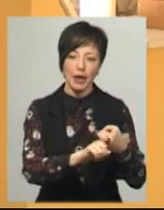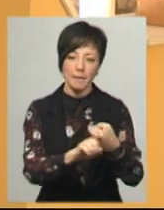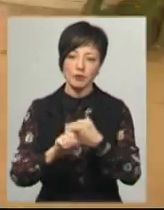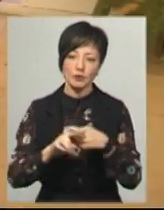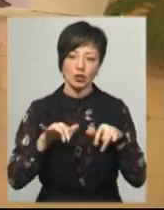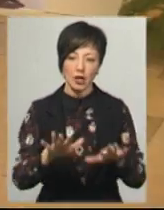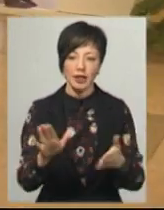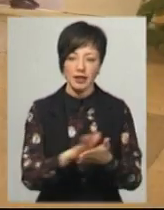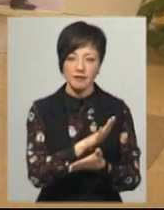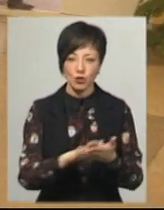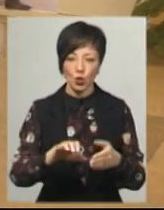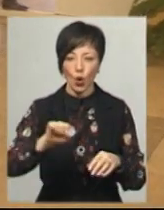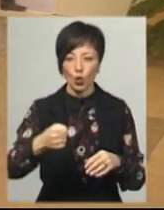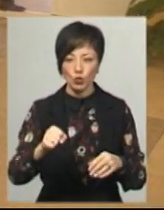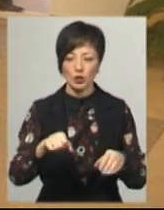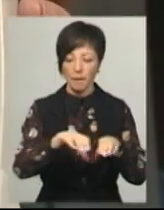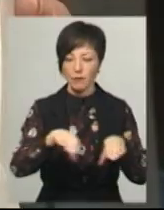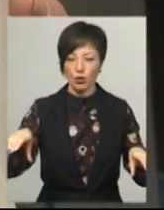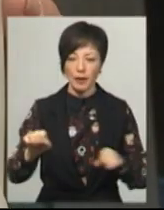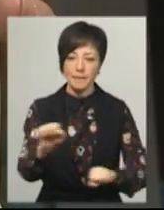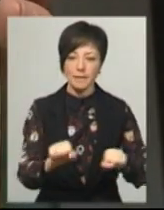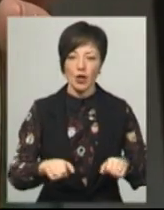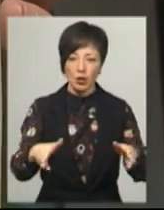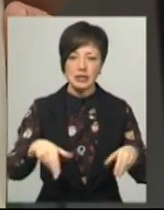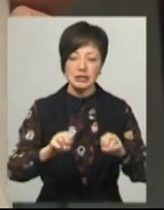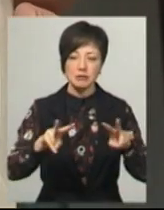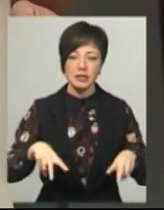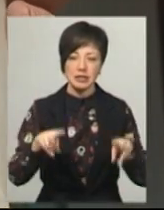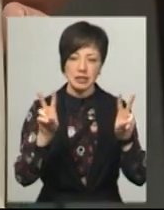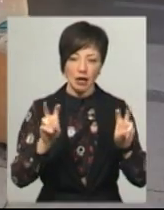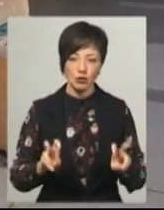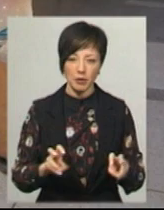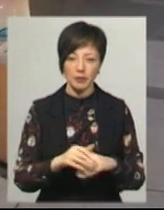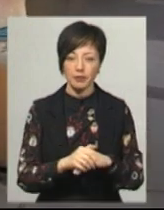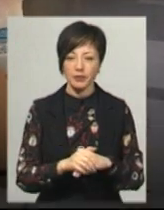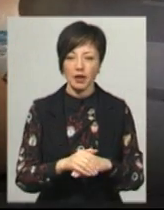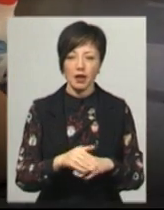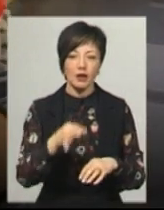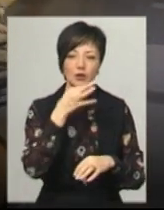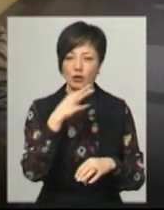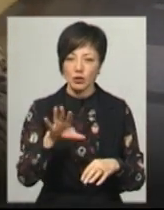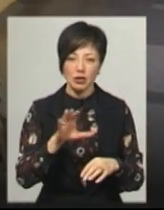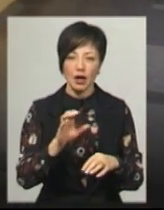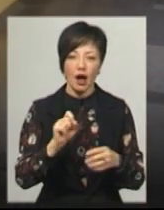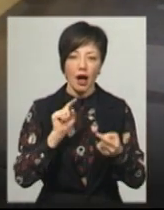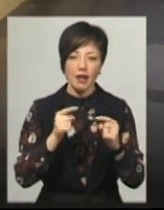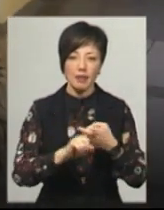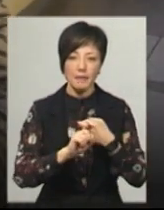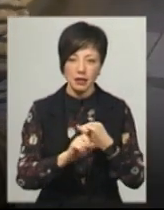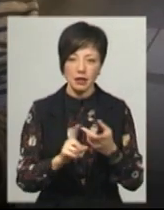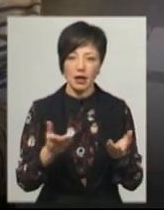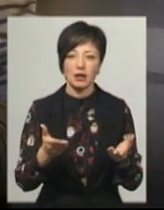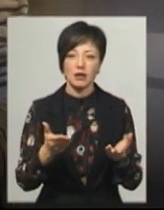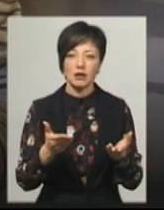заходи. Дезінфікують ручки поручні та миють коридори спеціальними засобами. Воно йде від всього, антибактеріальне,